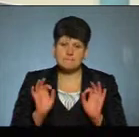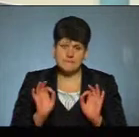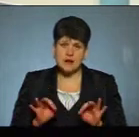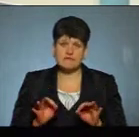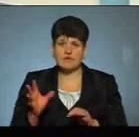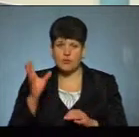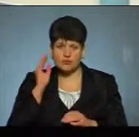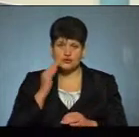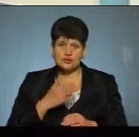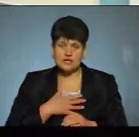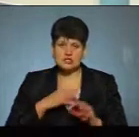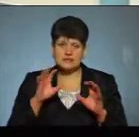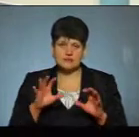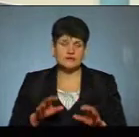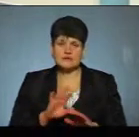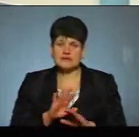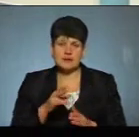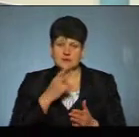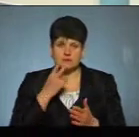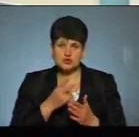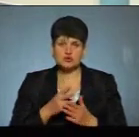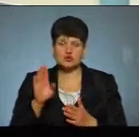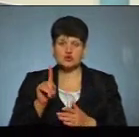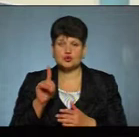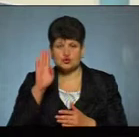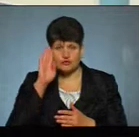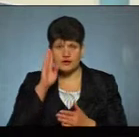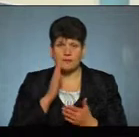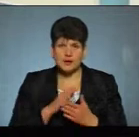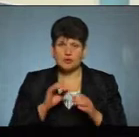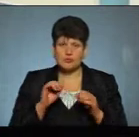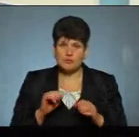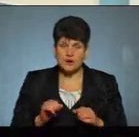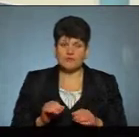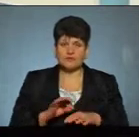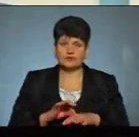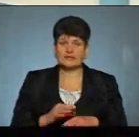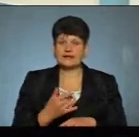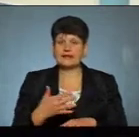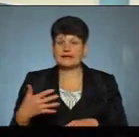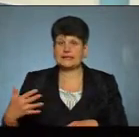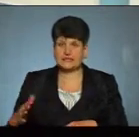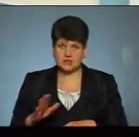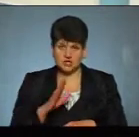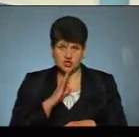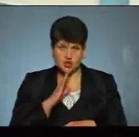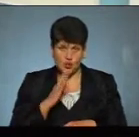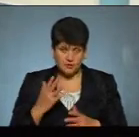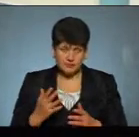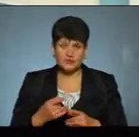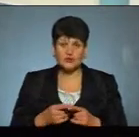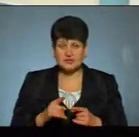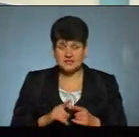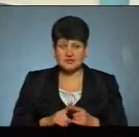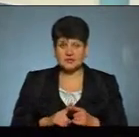наше законодавство не передбачає, що чоловіки мають право мати декілька жінок, а лише жінки одного чоловіка. Тобто це